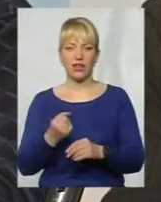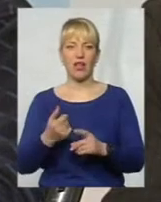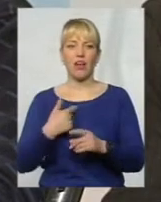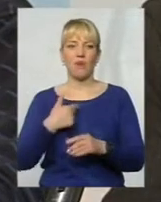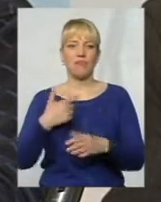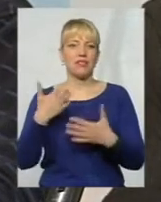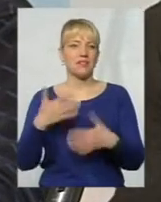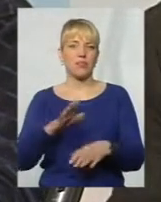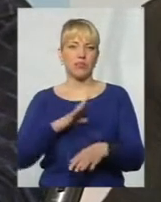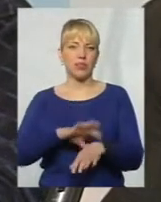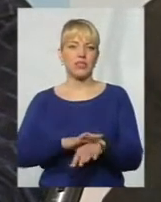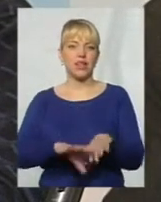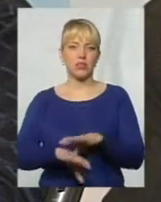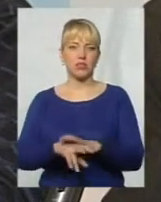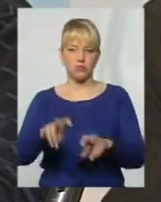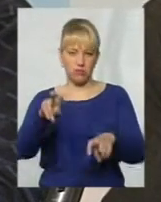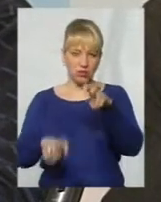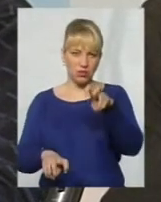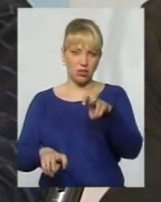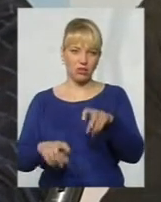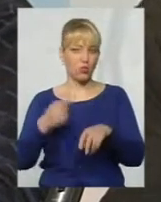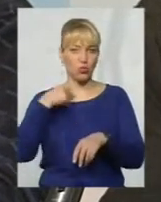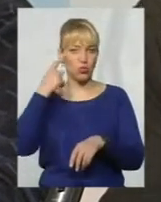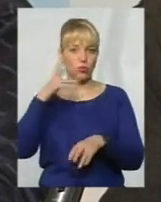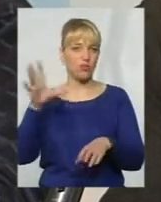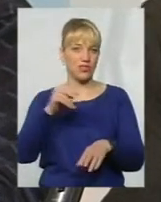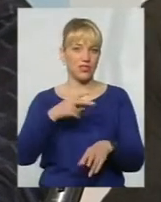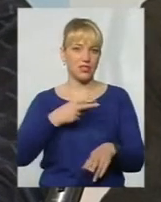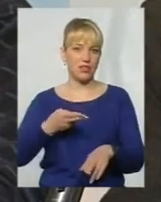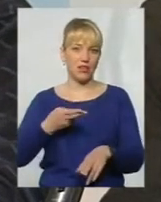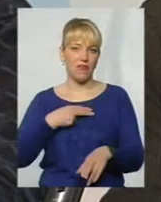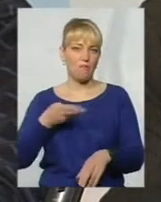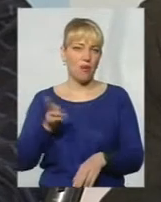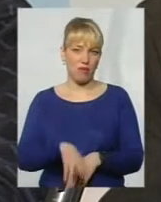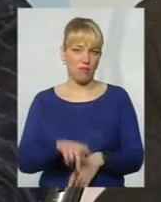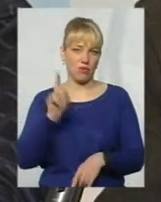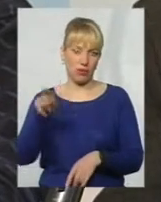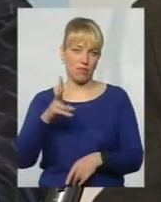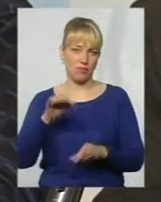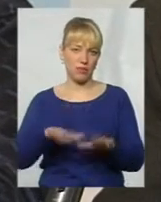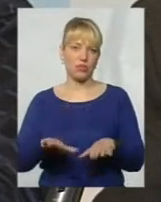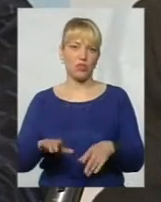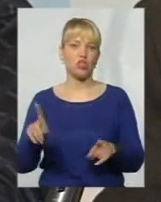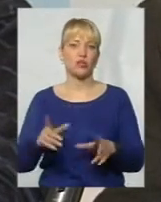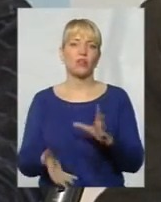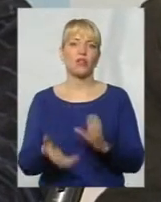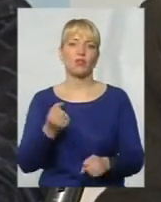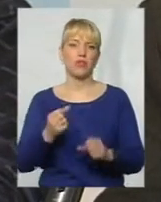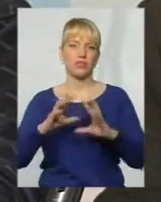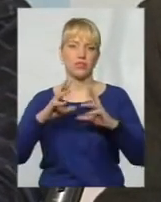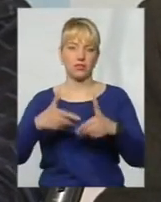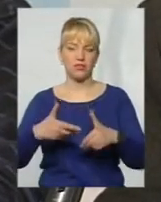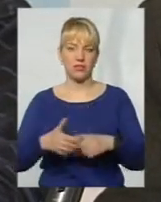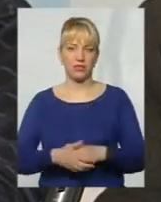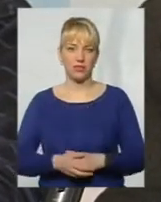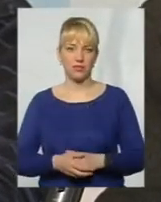заложниками, думали, що ми там маємо всі, як аж для хти, своїми, так сказали, життя положити для того, щоб врятувати світ, я би